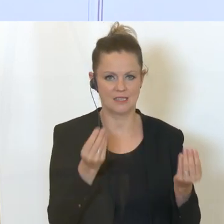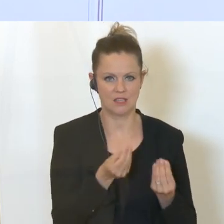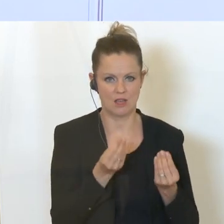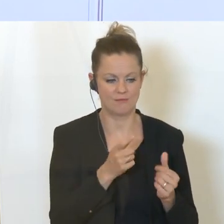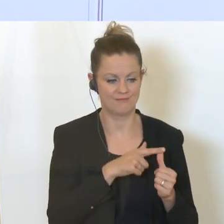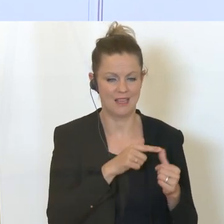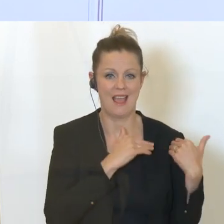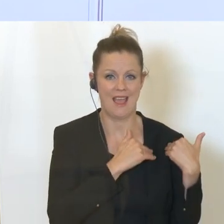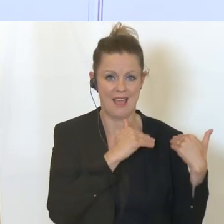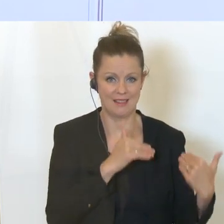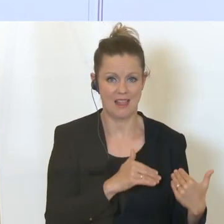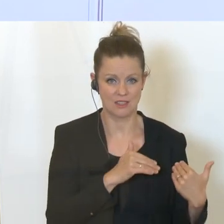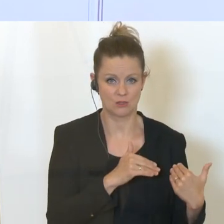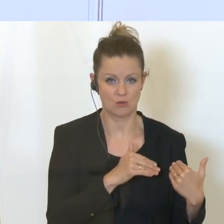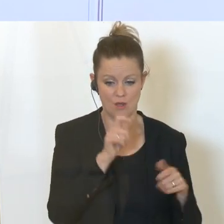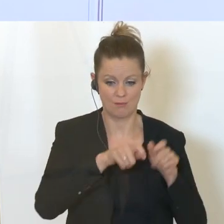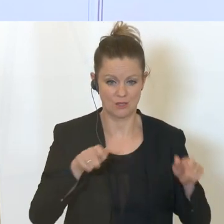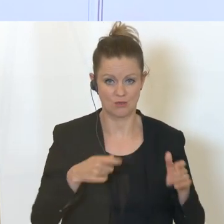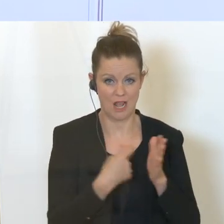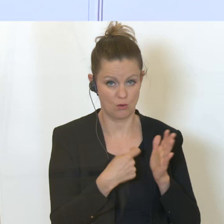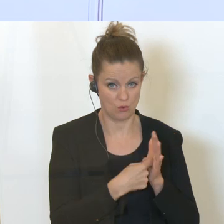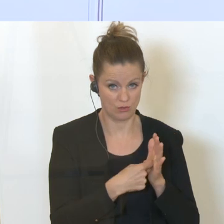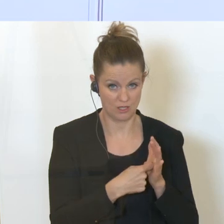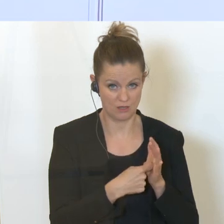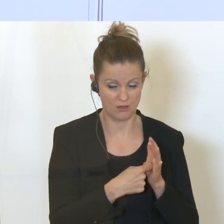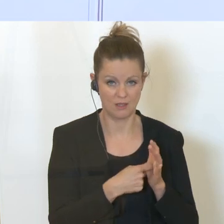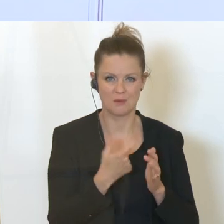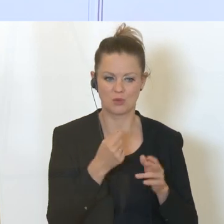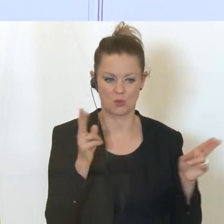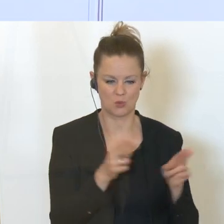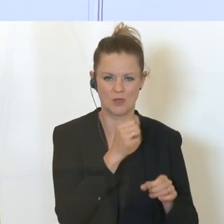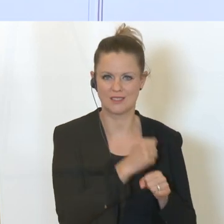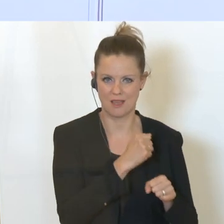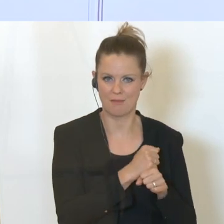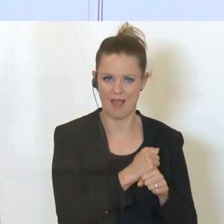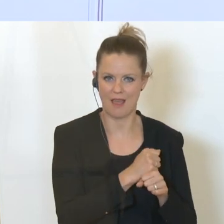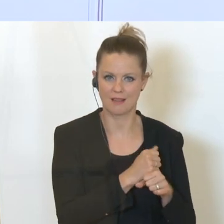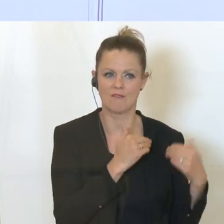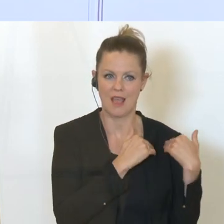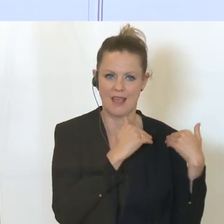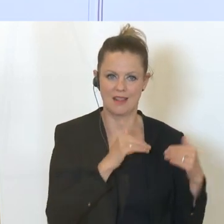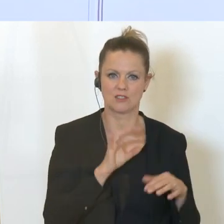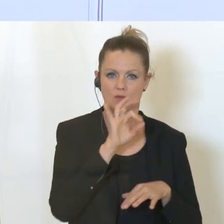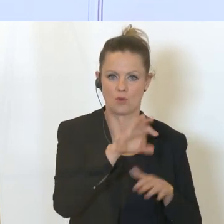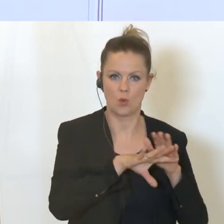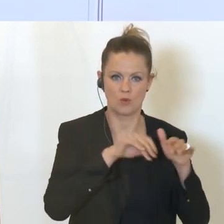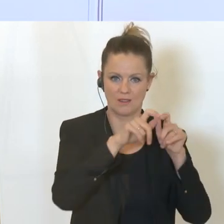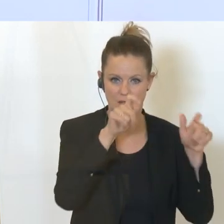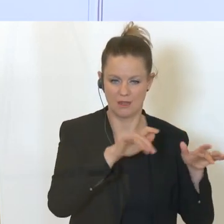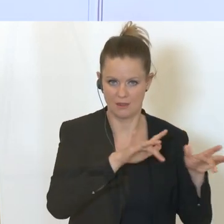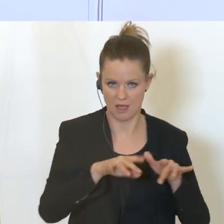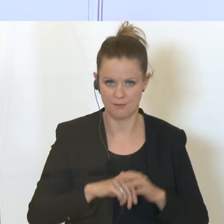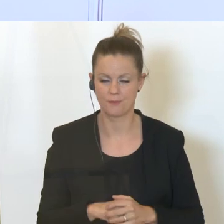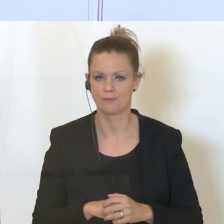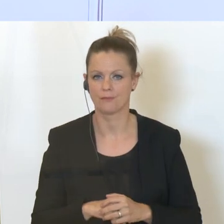war die Entlastung von den Personalkosten, dass die in der Kurzarbeit entlastet werden, die Unternehmen. Das zweite